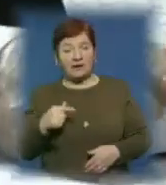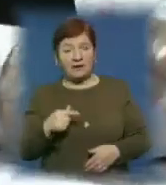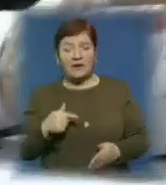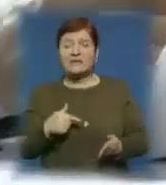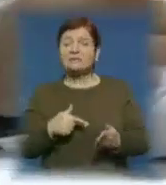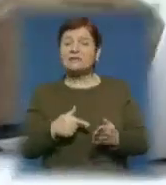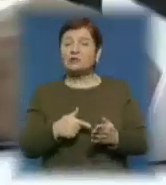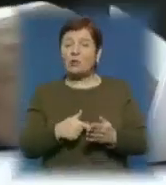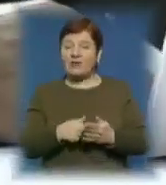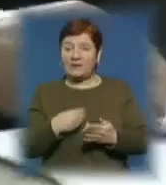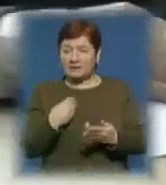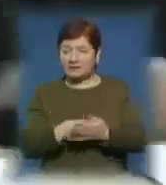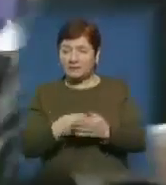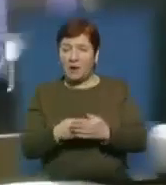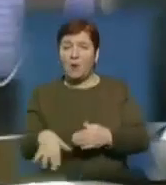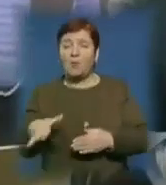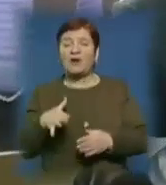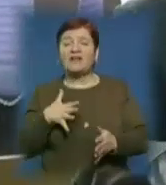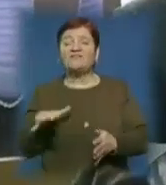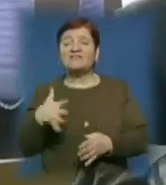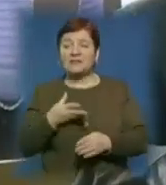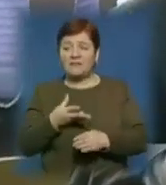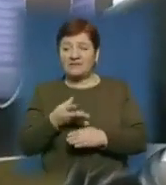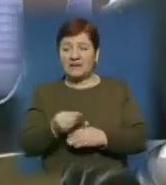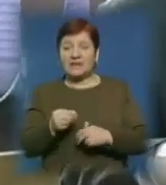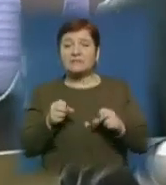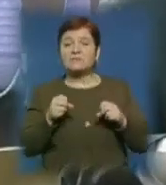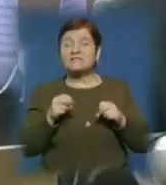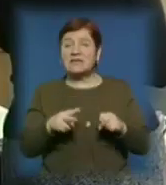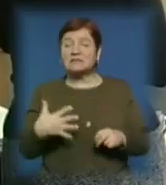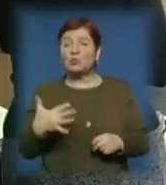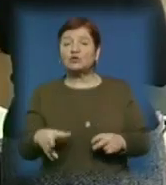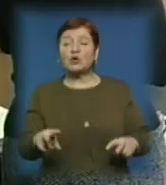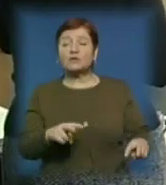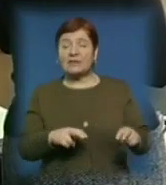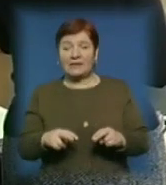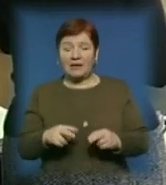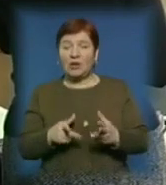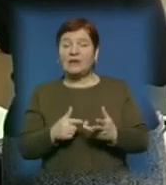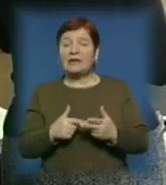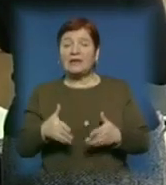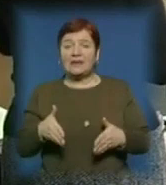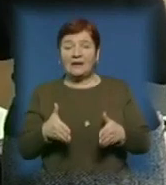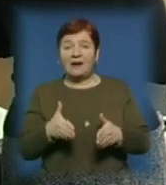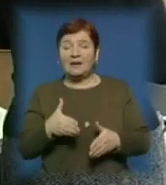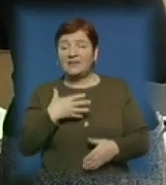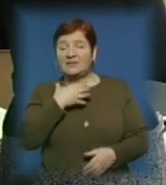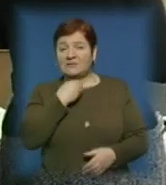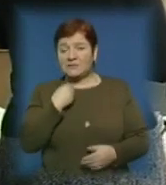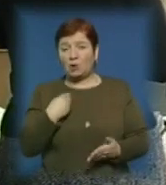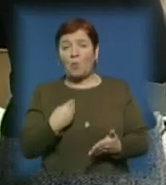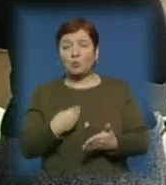міської скарбниці неможливо буде покрити всі видатки. Спеціалісти вже розглядають декілька шляхів покриття дефіциту бюджету.